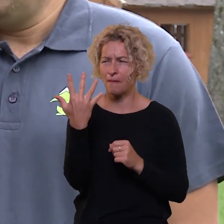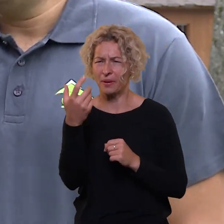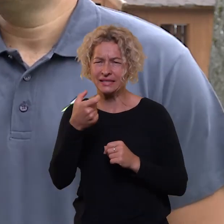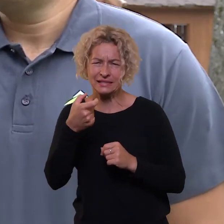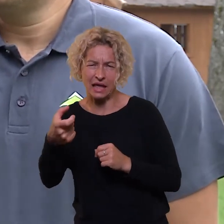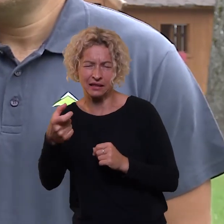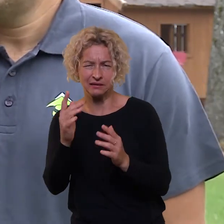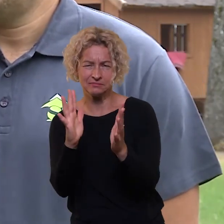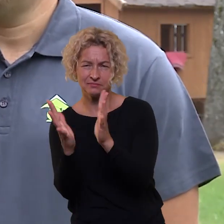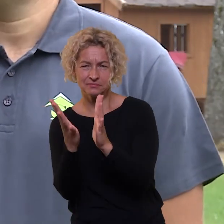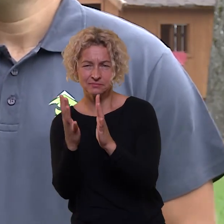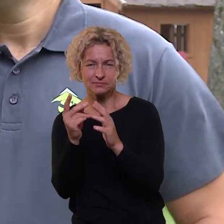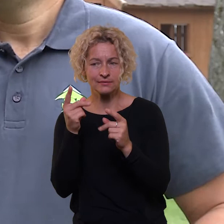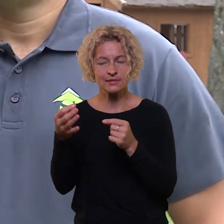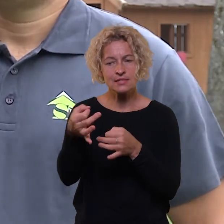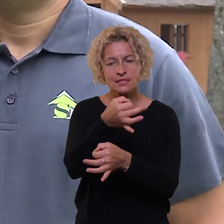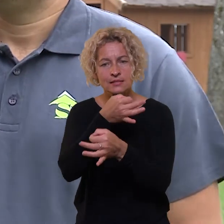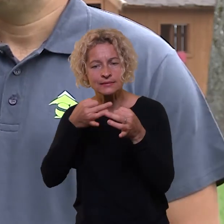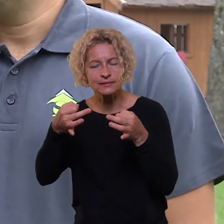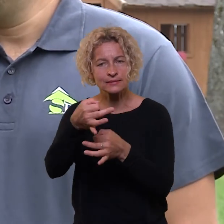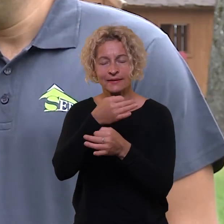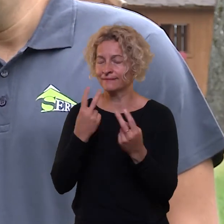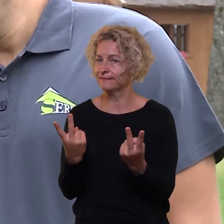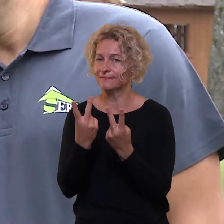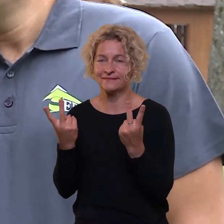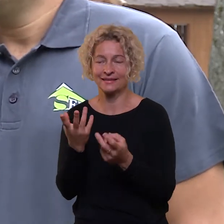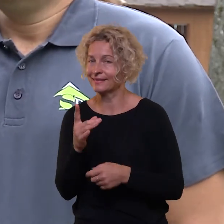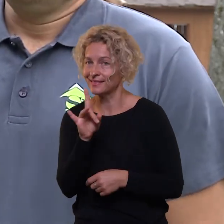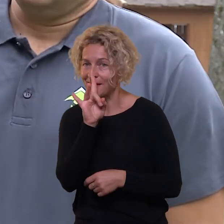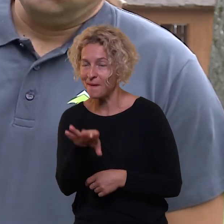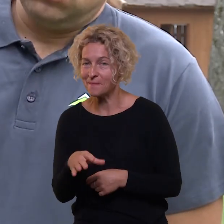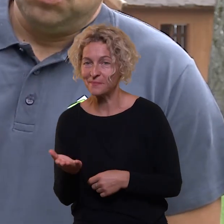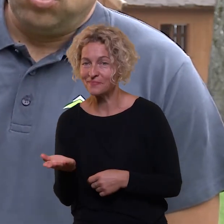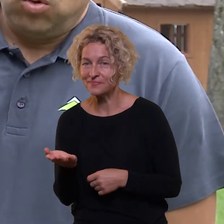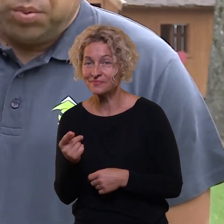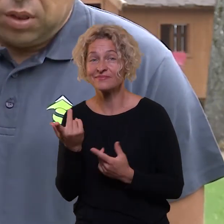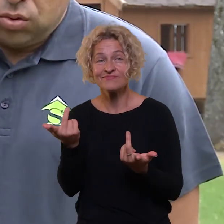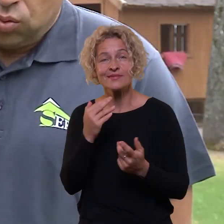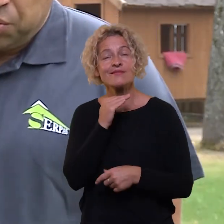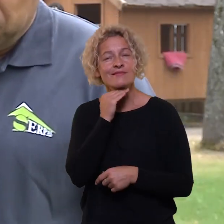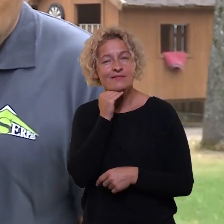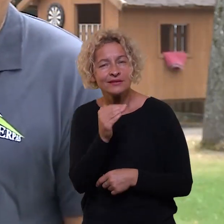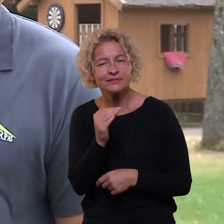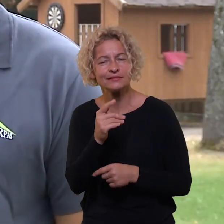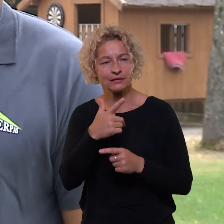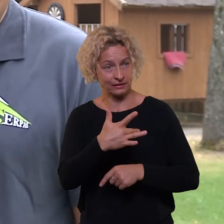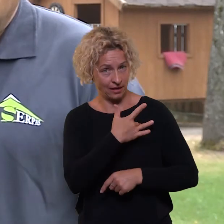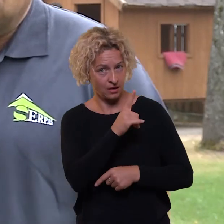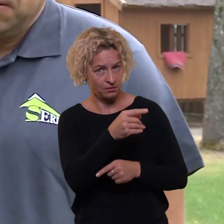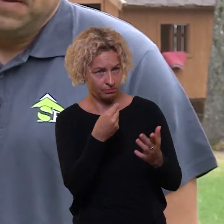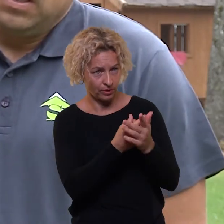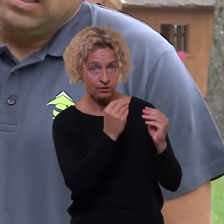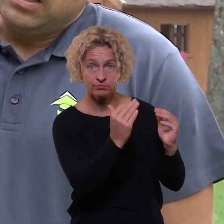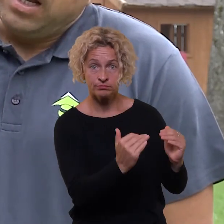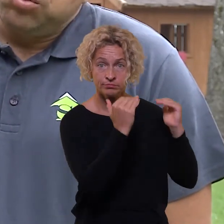4 ir 5 centus. Tai visi svarsto, kad taip ilgai gal nebus ir taip toliau, bet aišku, tų sprendimų... Kad branks